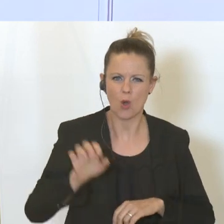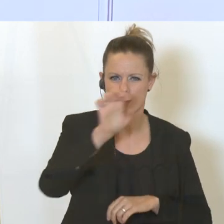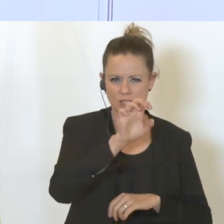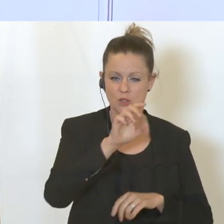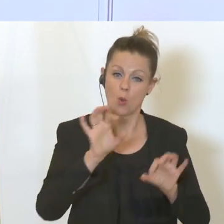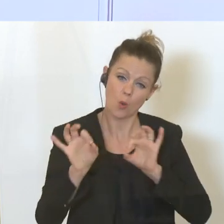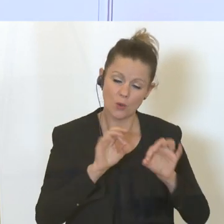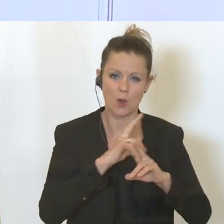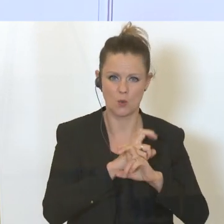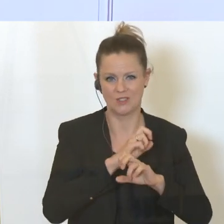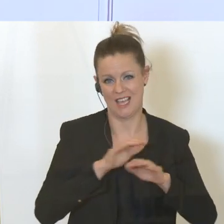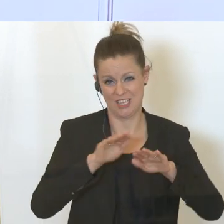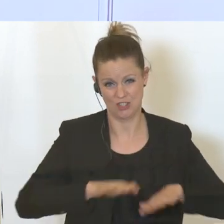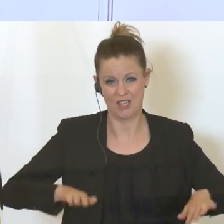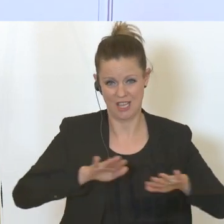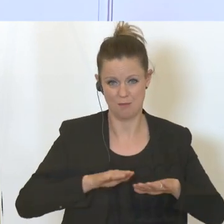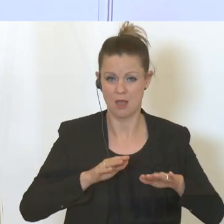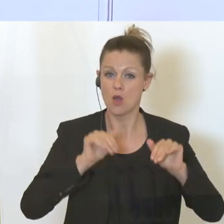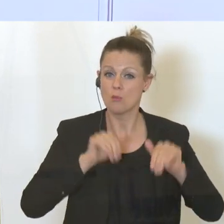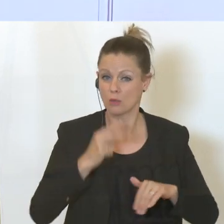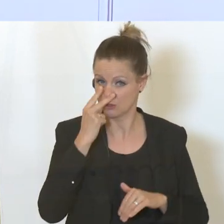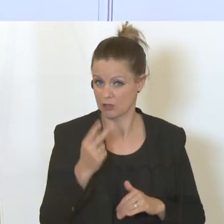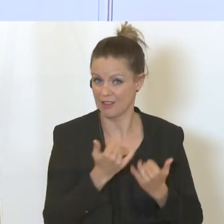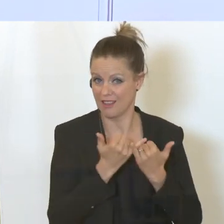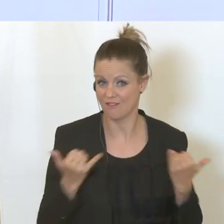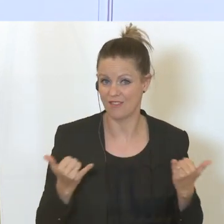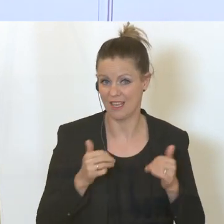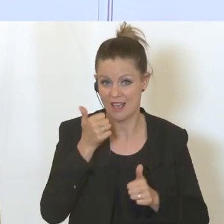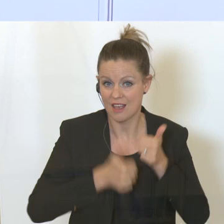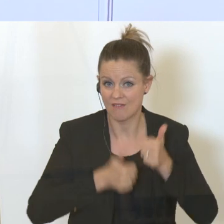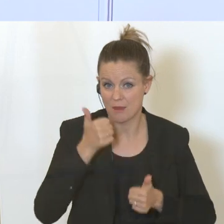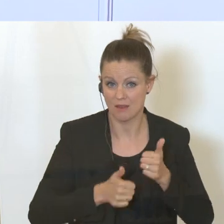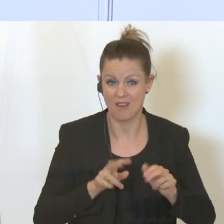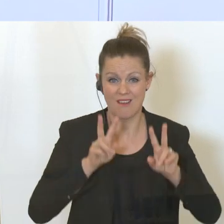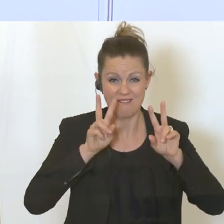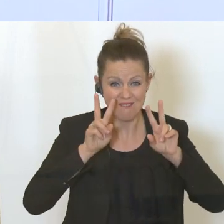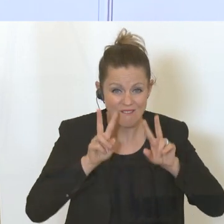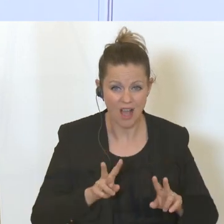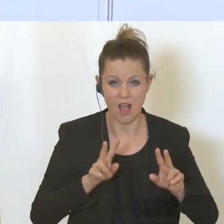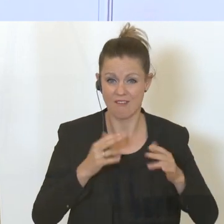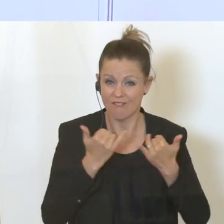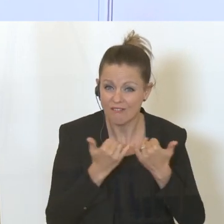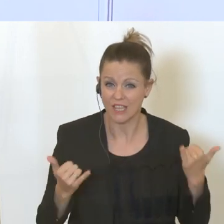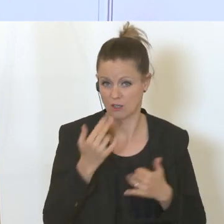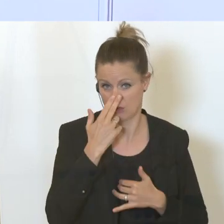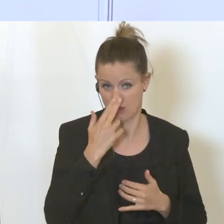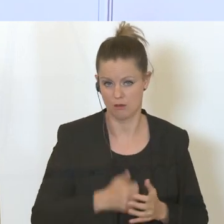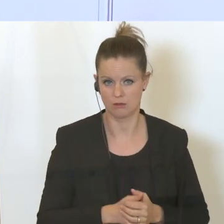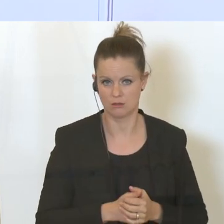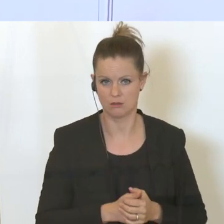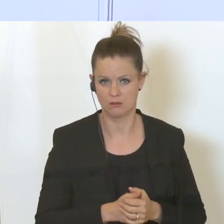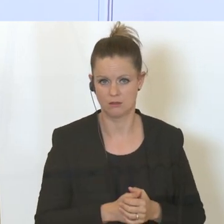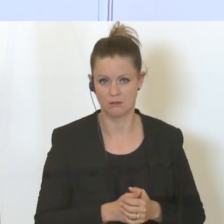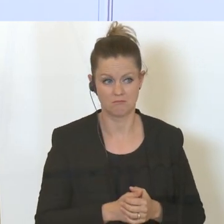auch auf österreichischer Ebene zu schauen, wie ist der Wettbewerb wirklich gelagert. Es geht nicht um den